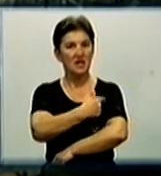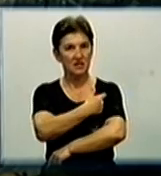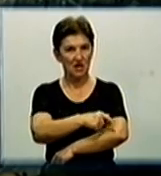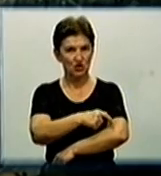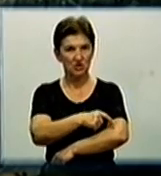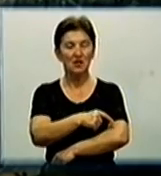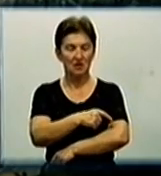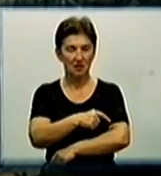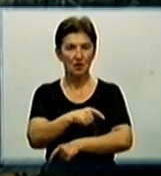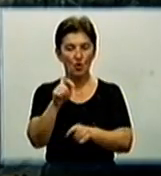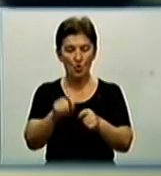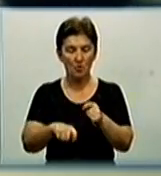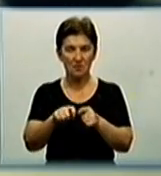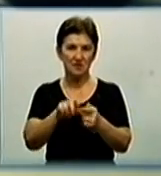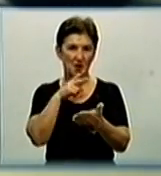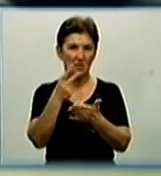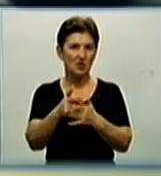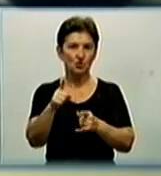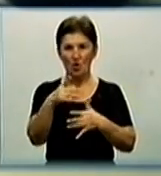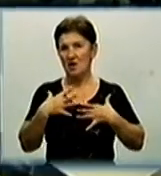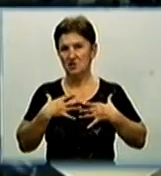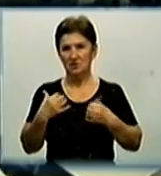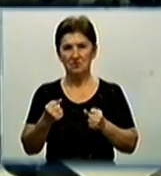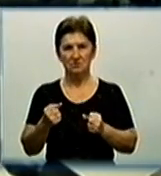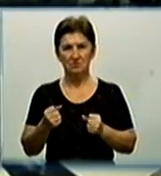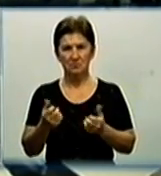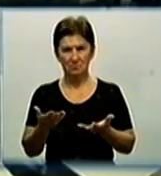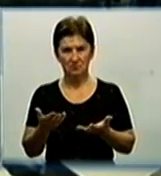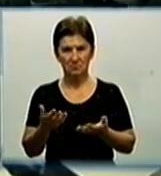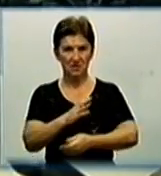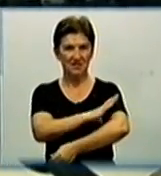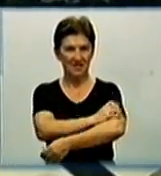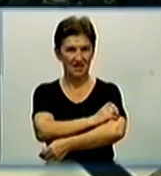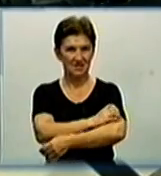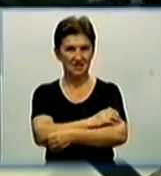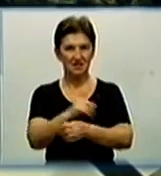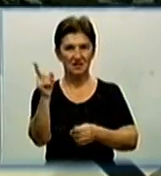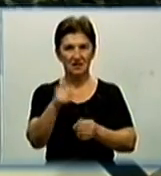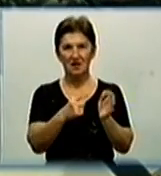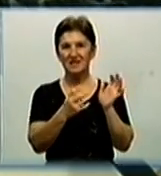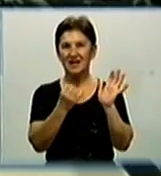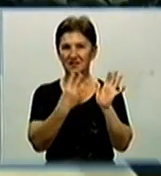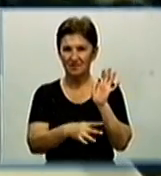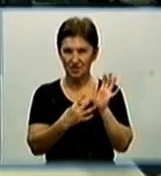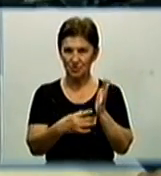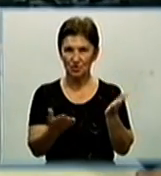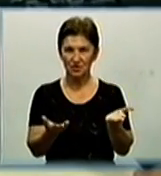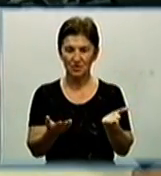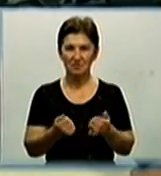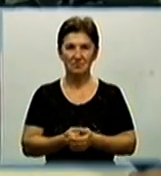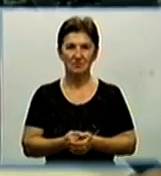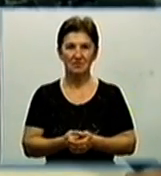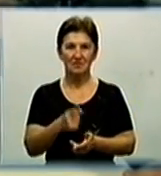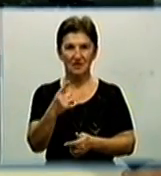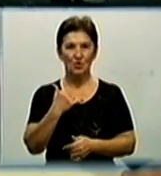чоловік нічим не гірший за молодих новобранців. 130 на 90. Я сам знав, що мене таке. Мене